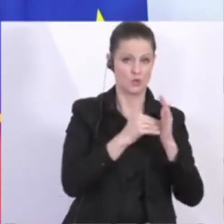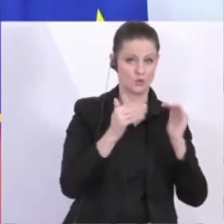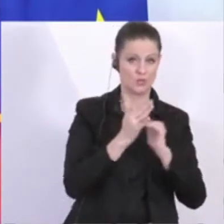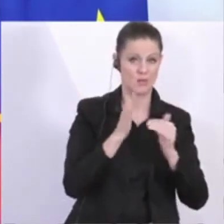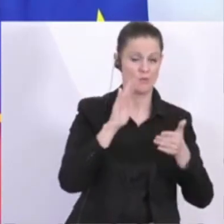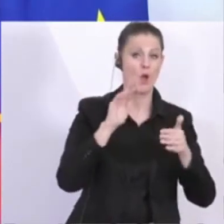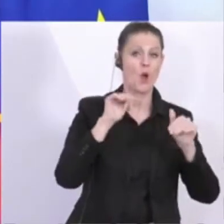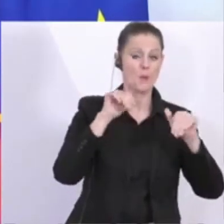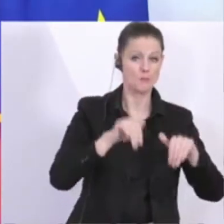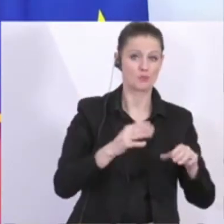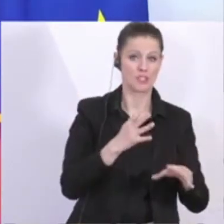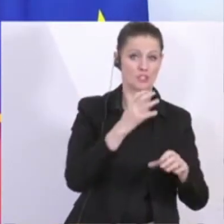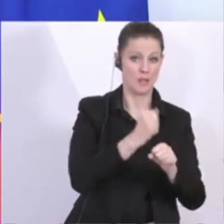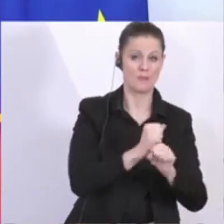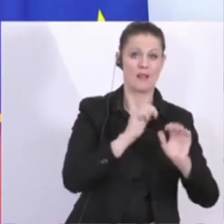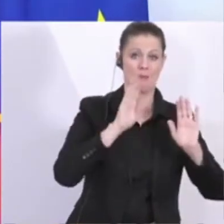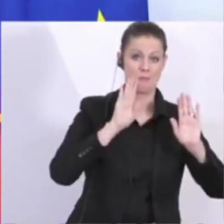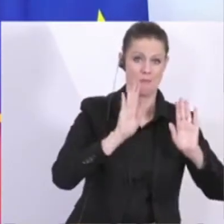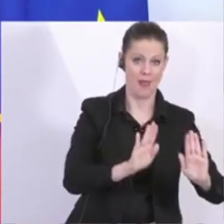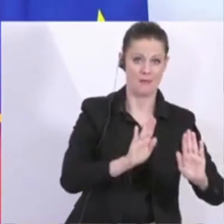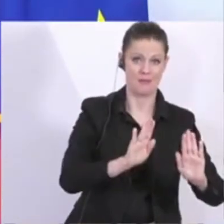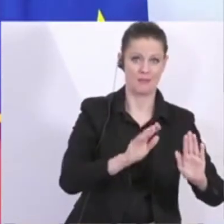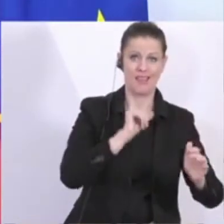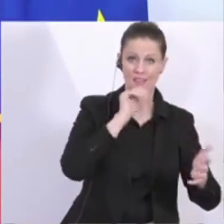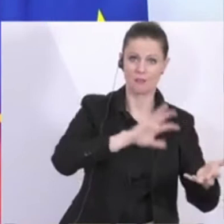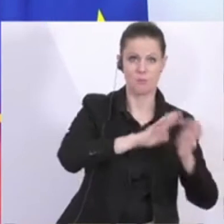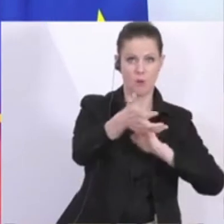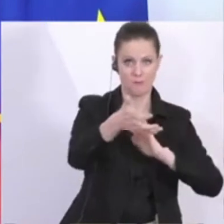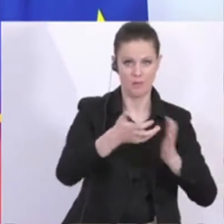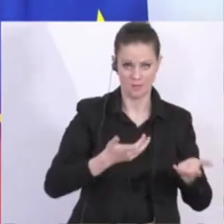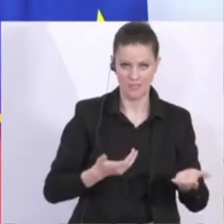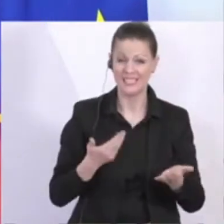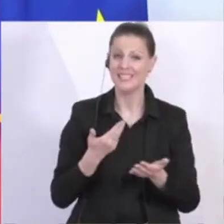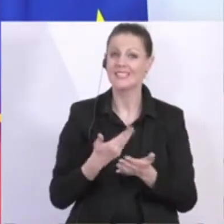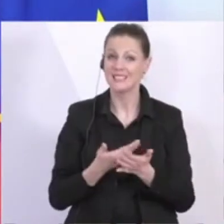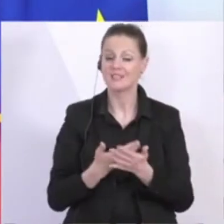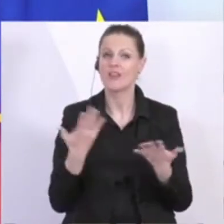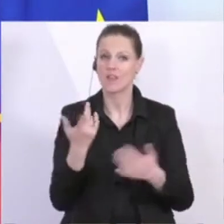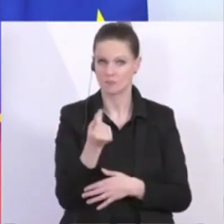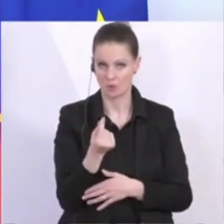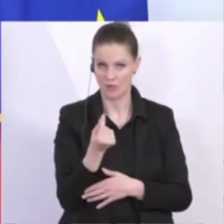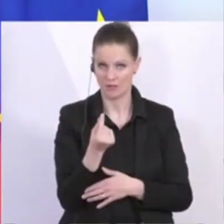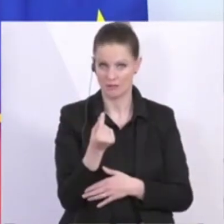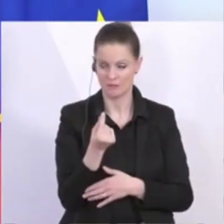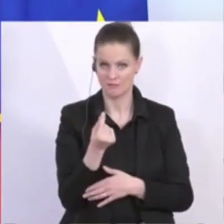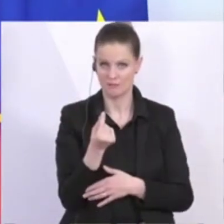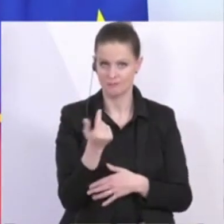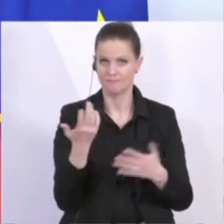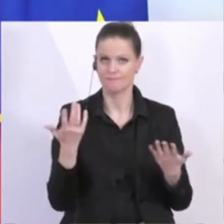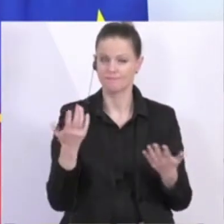intensivmedizinischen Systems verhindern wollen. Und das bedeutet, dass manche